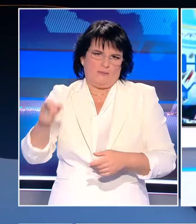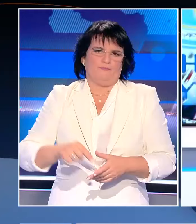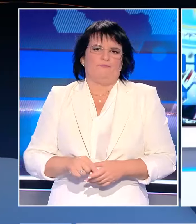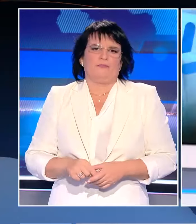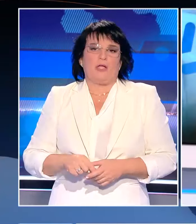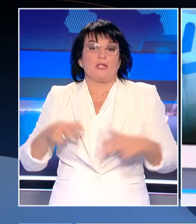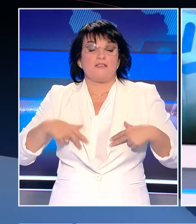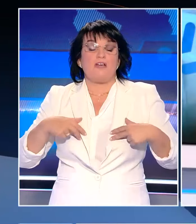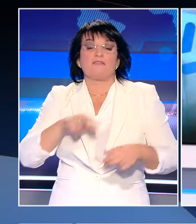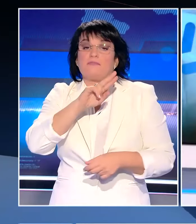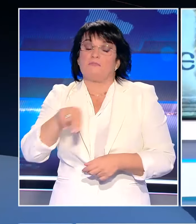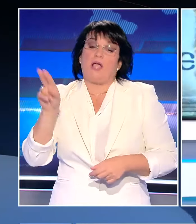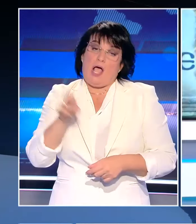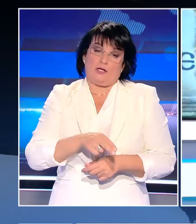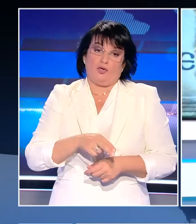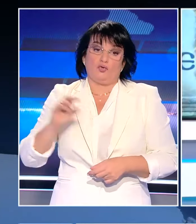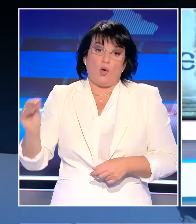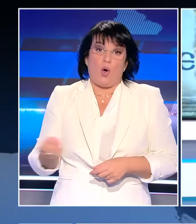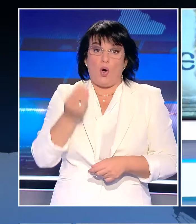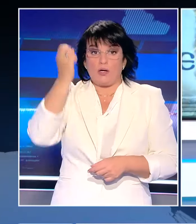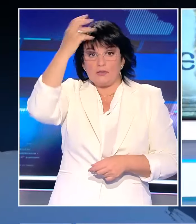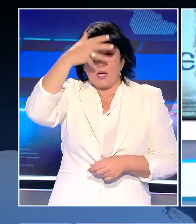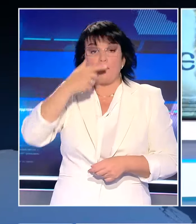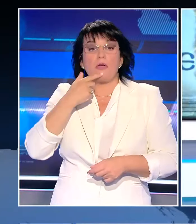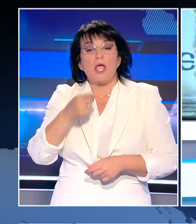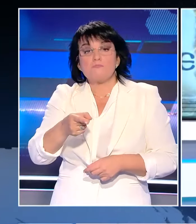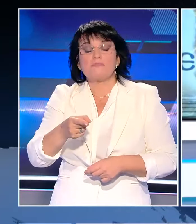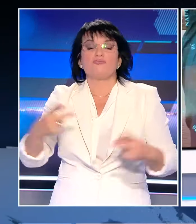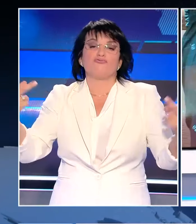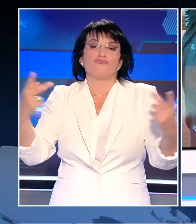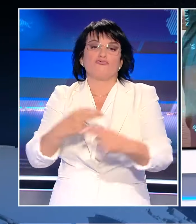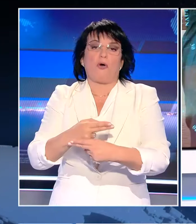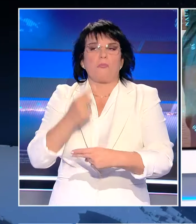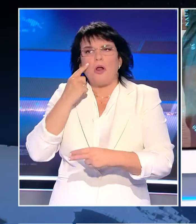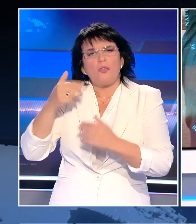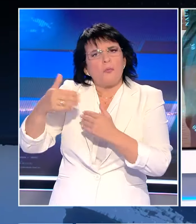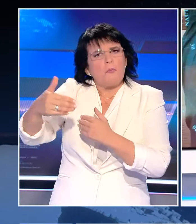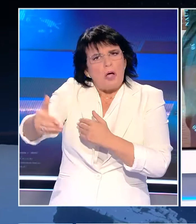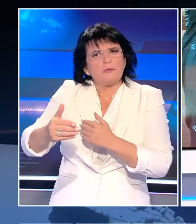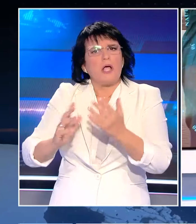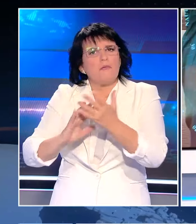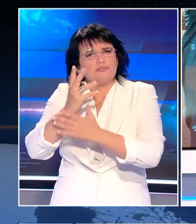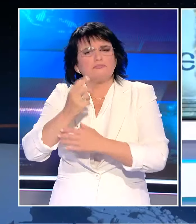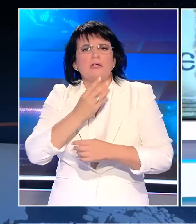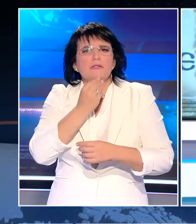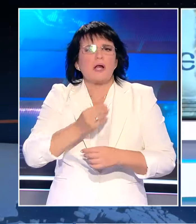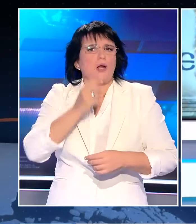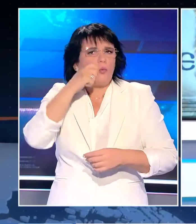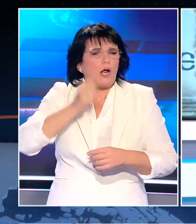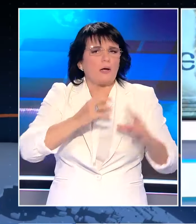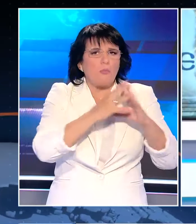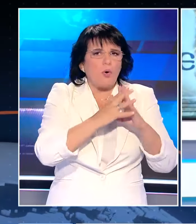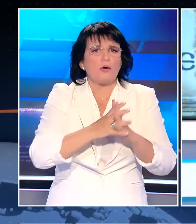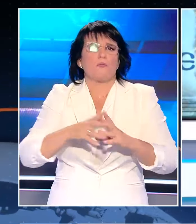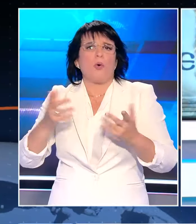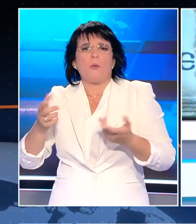κυρώσει την επαφή. Τώρα λοιπόν που εκλέχτηκε ο κύριος Τραμπ, δεν πρέπει εμείς να τραβήξουμε χειρόφρονο για να περιμένουμε τις εξελίξεις, ώστε να δούμε τα γίνει με Ισραήλ και με την Αμερική, εσείς